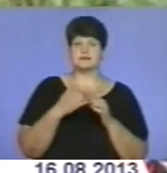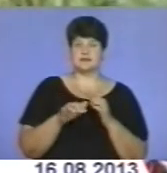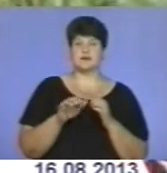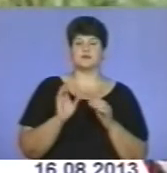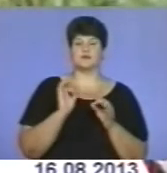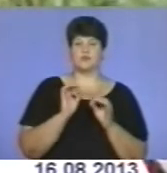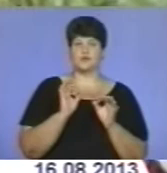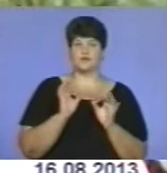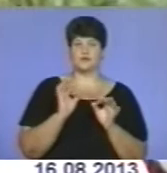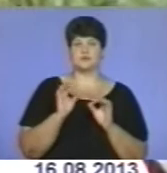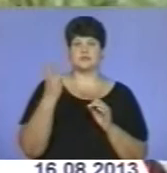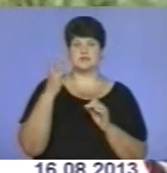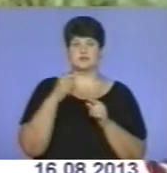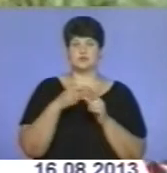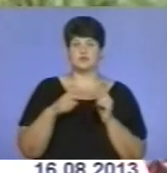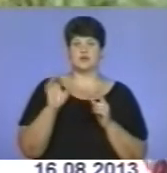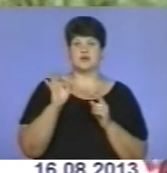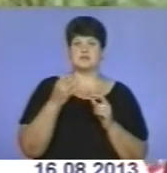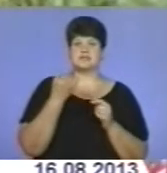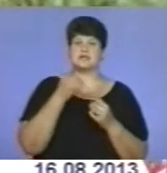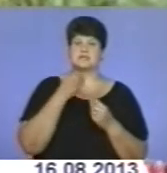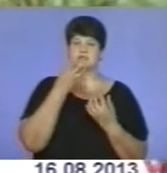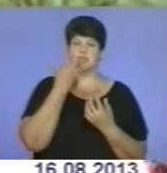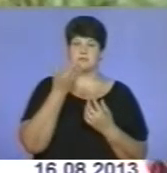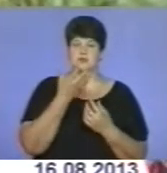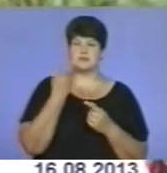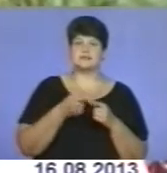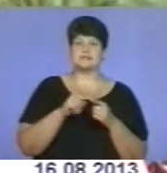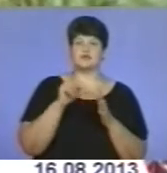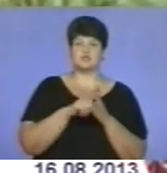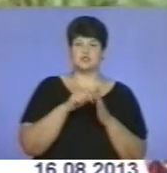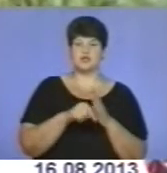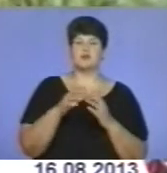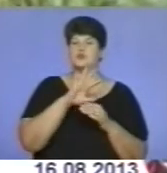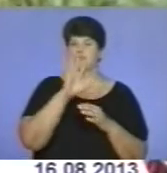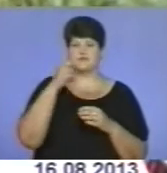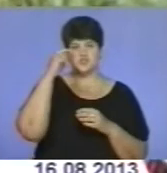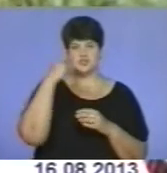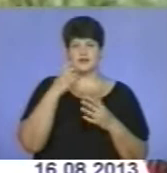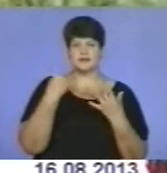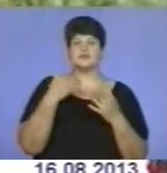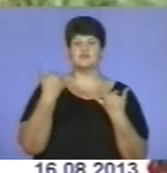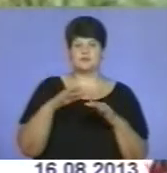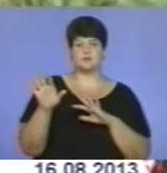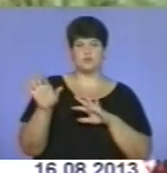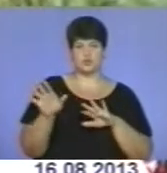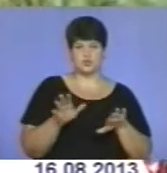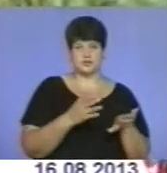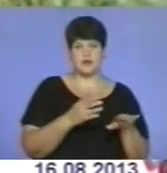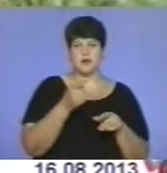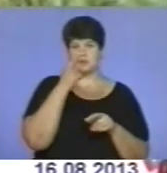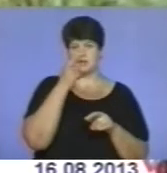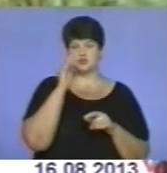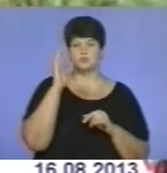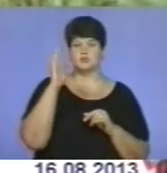,5 градуси перевищена кліматичну норму. Це означає, що в нас вже оці самі спекотні дні, як я думаю, собі позаду. Але в найближчу